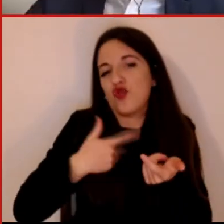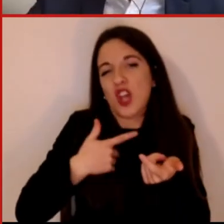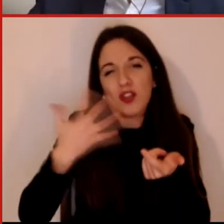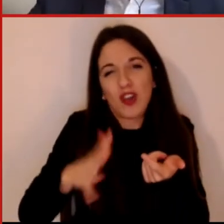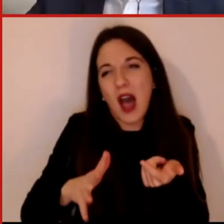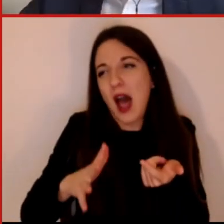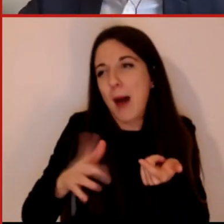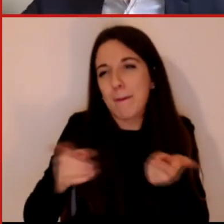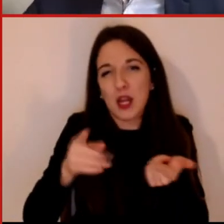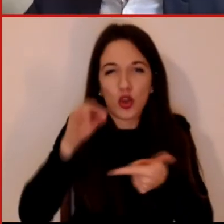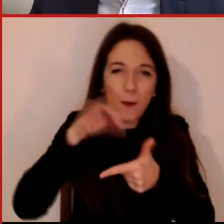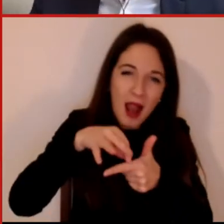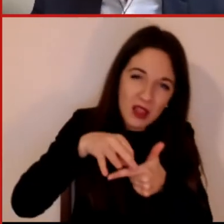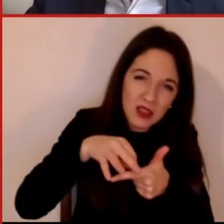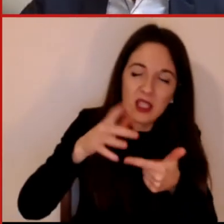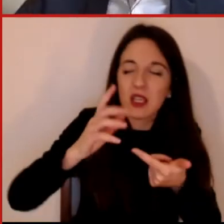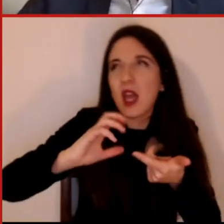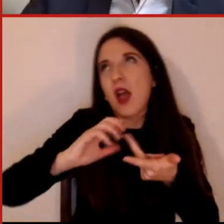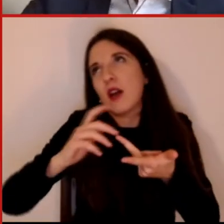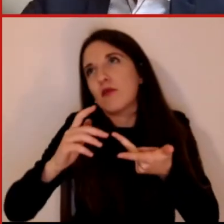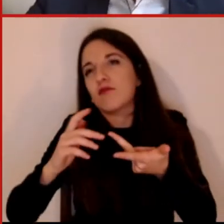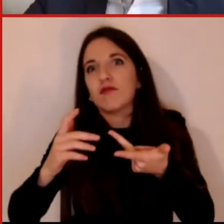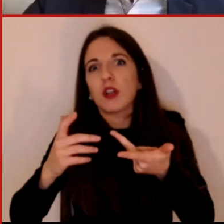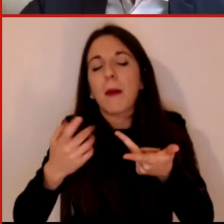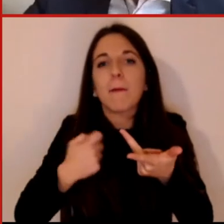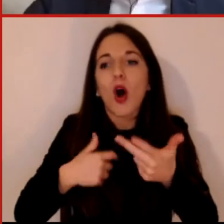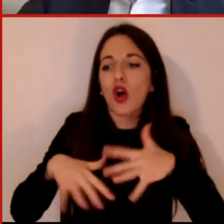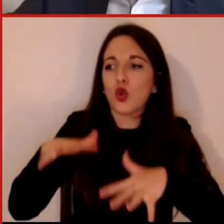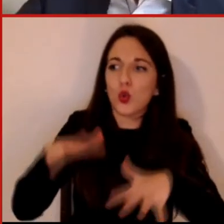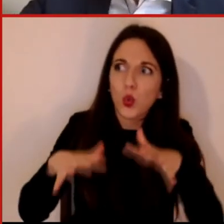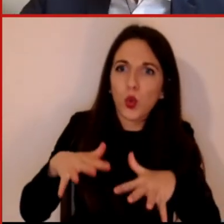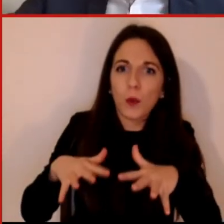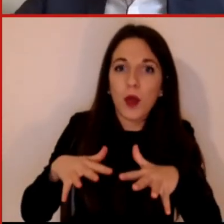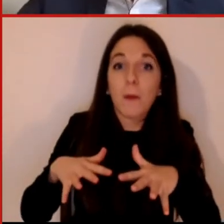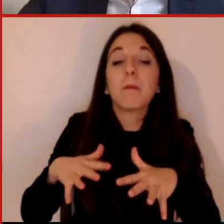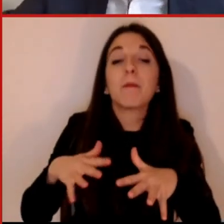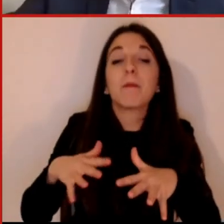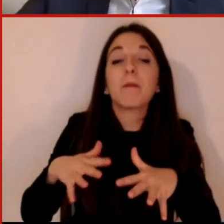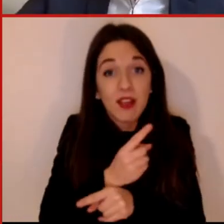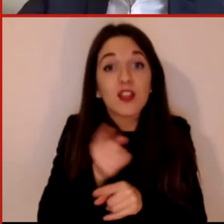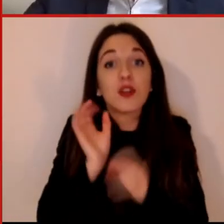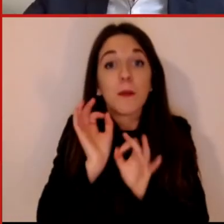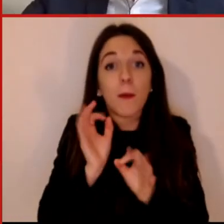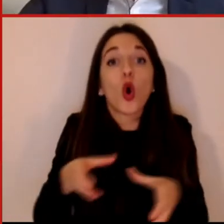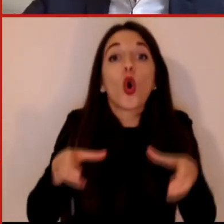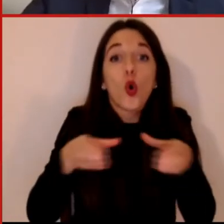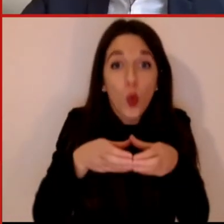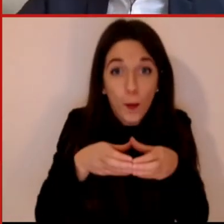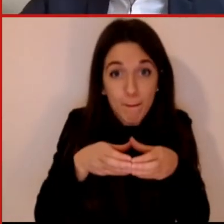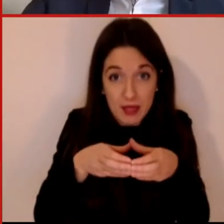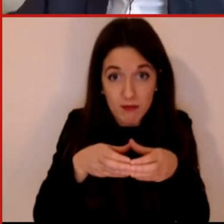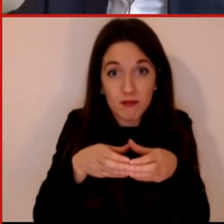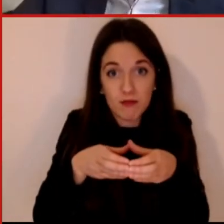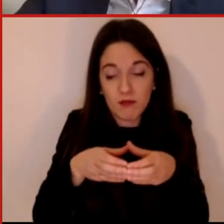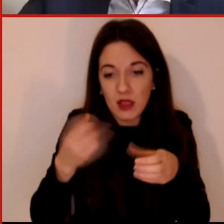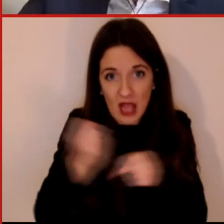molti modelli, molti gruppi appunto lavoravano proprio su quello, a fornire alle unità di crisi che erano già attive informazioni su